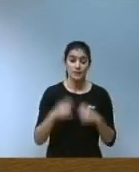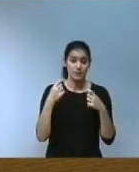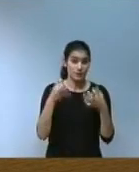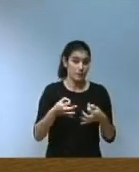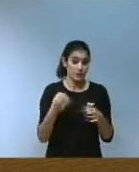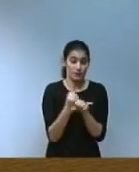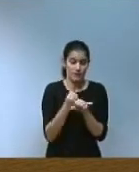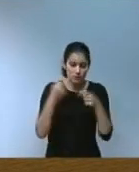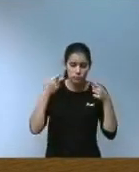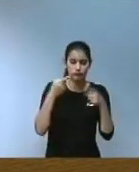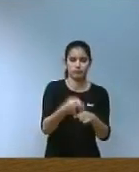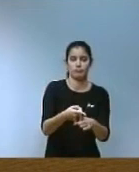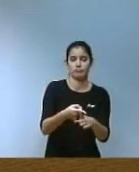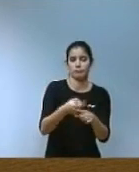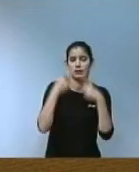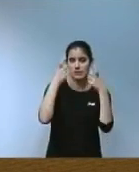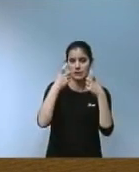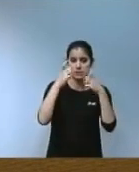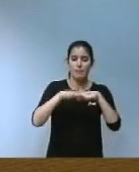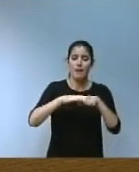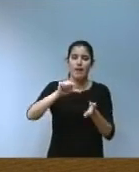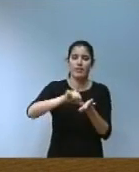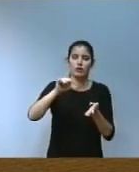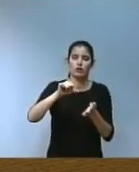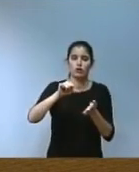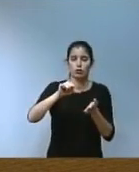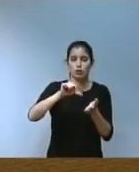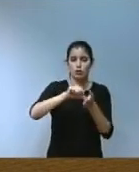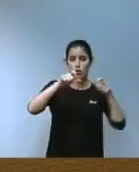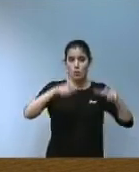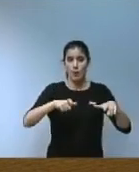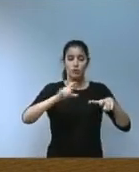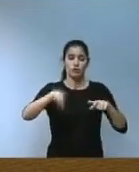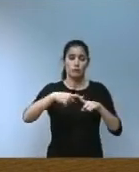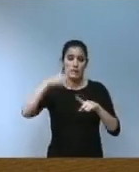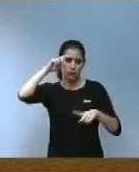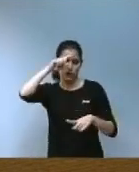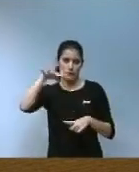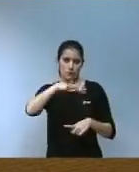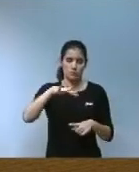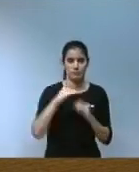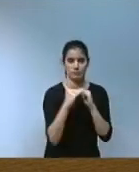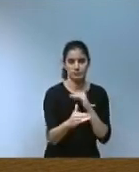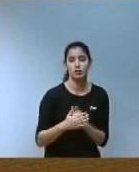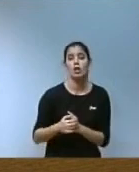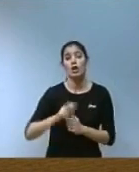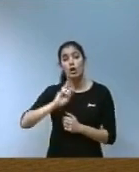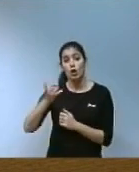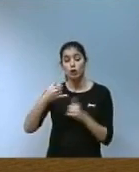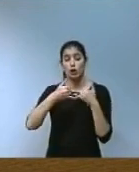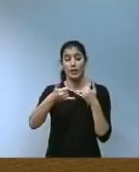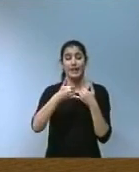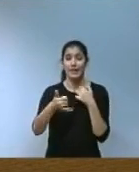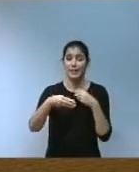i que contribueixen al manteniment dels centres urbans i la fixació de la població altre dels eixos estratègics en aquesta